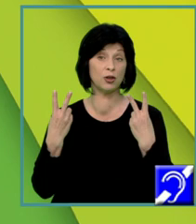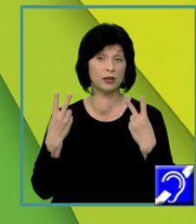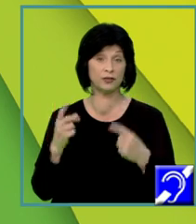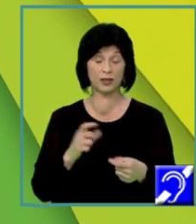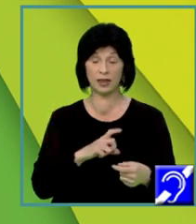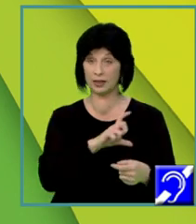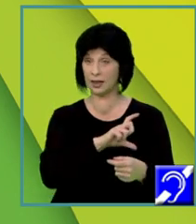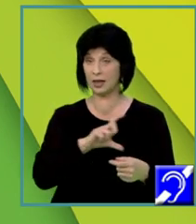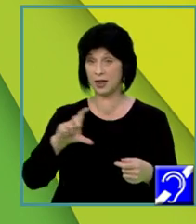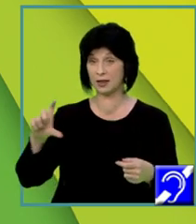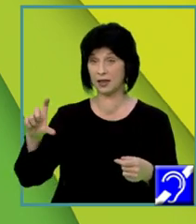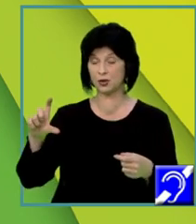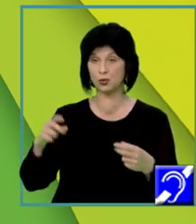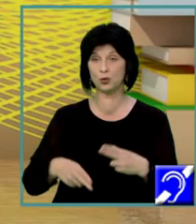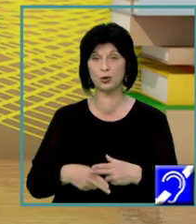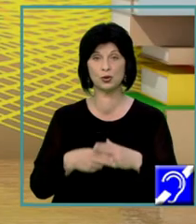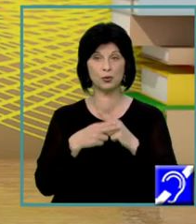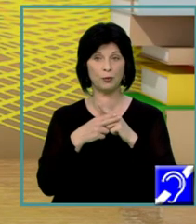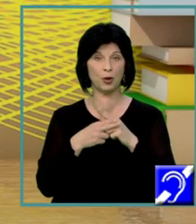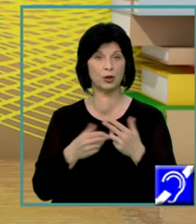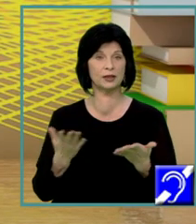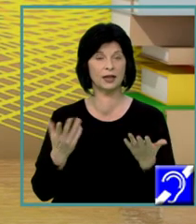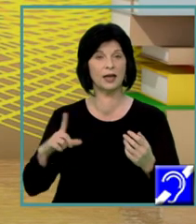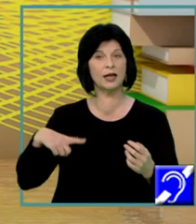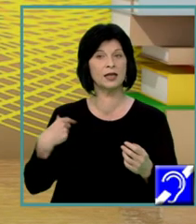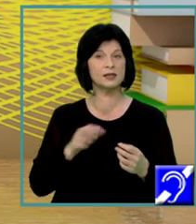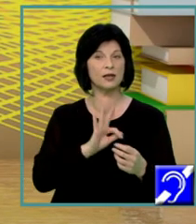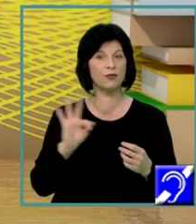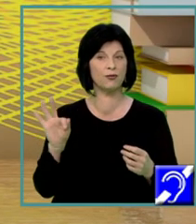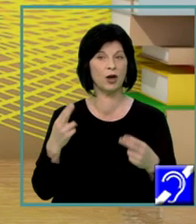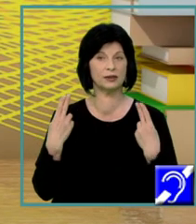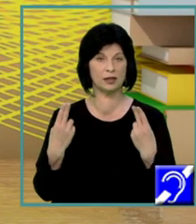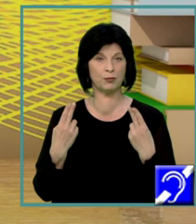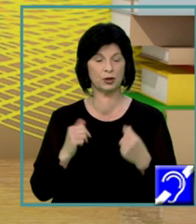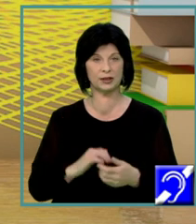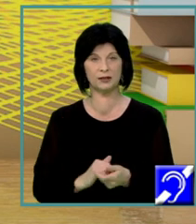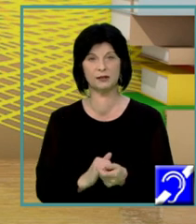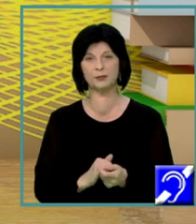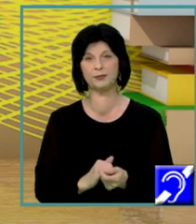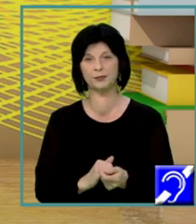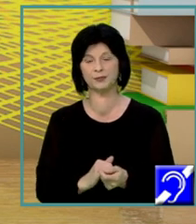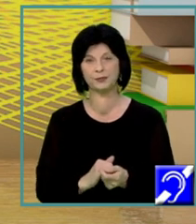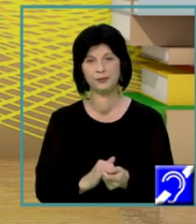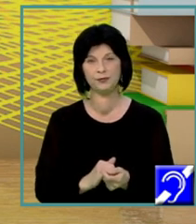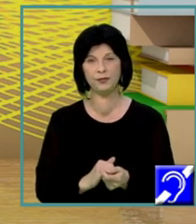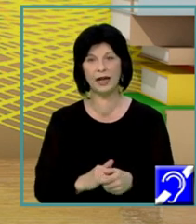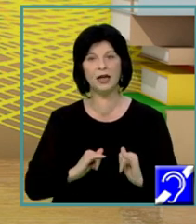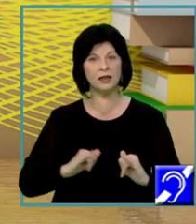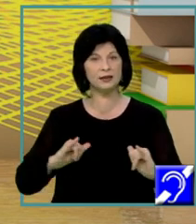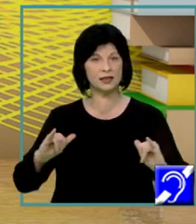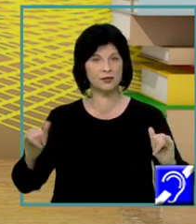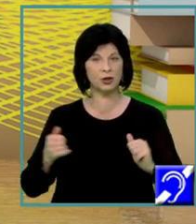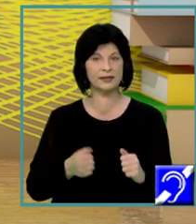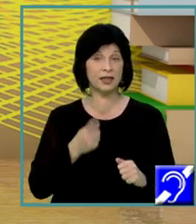suport este o parte extrem de importantă. Un alt reper, dezvoltarea corespunzătoare a fiecărui argument. Iarăși, dezvoltarea